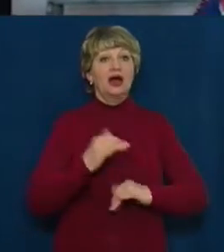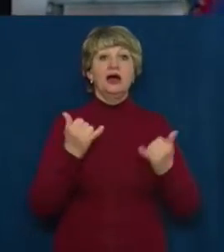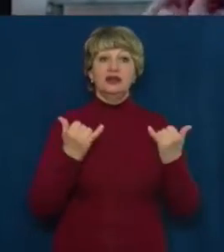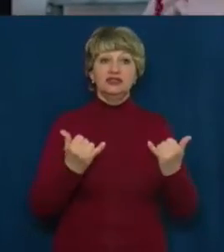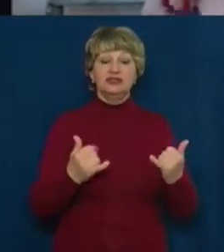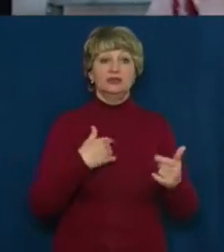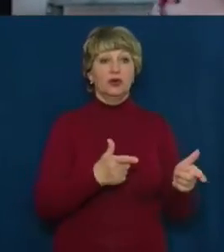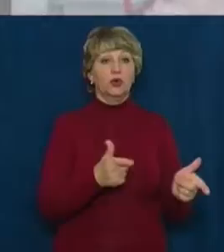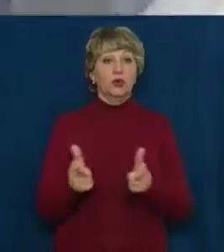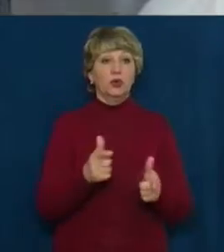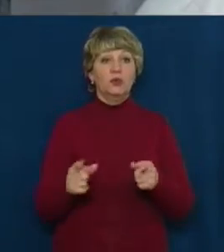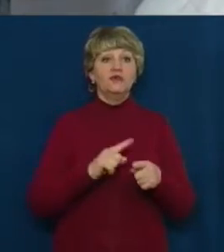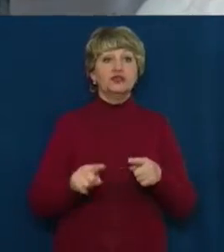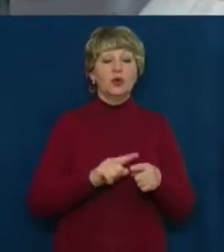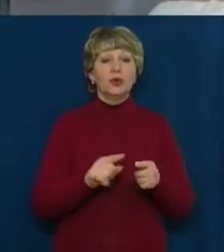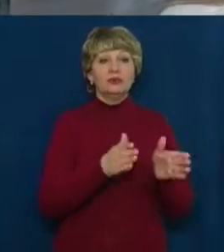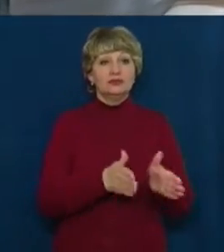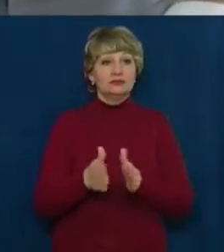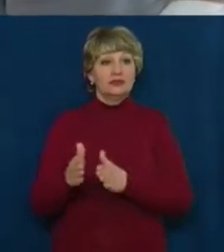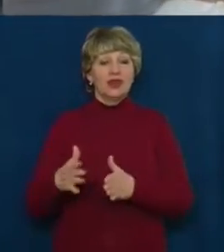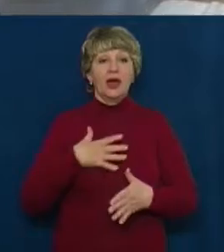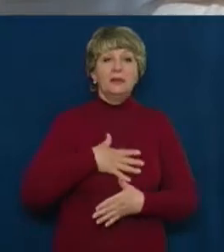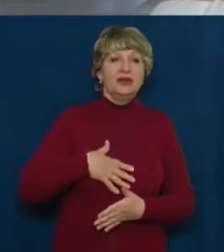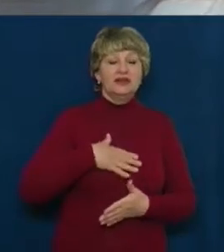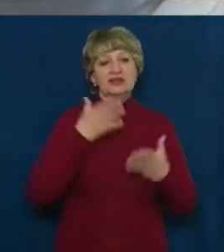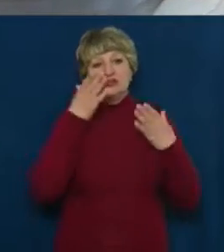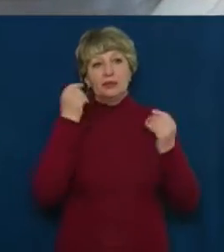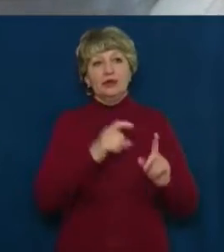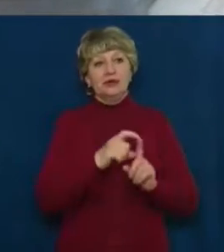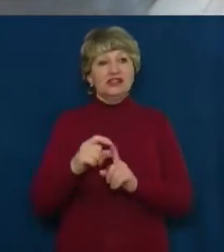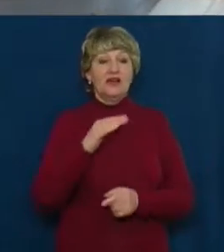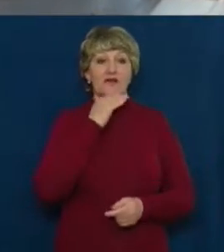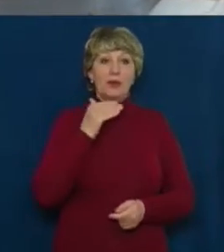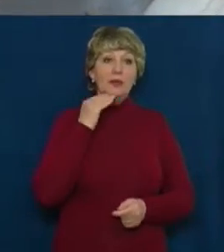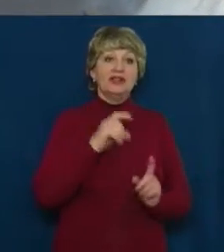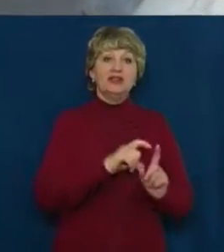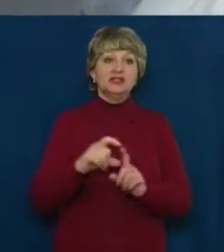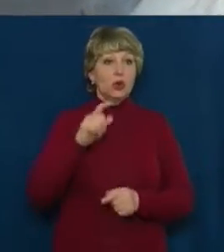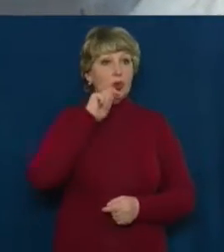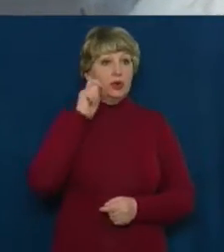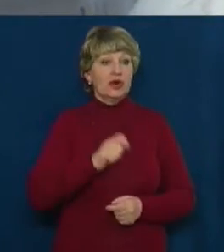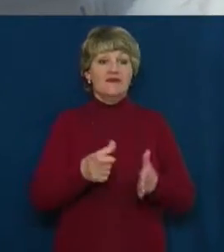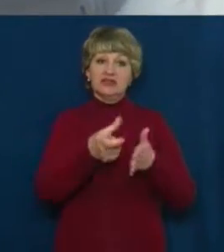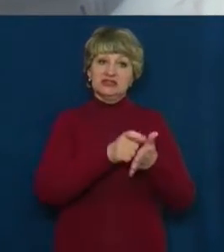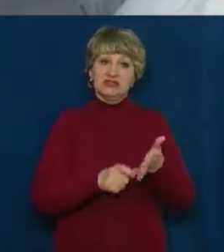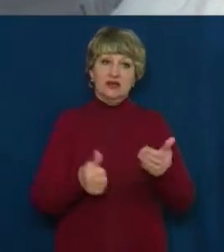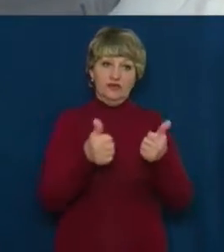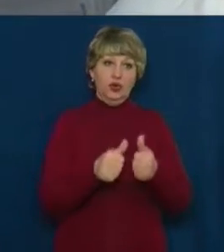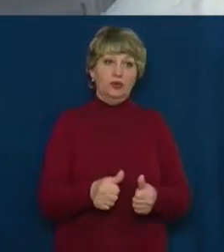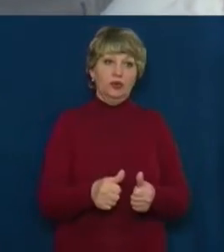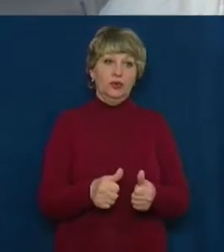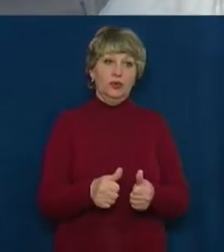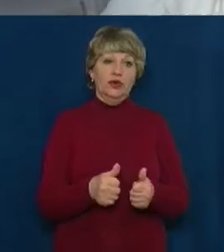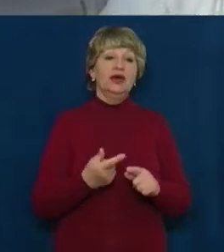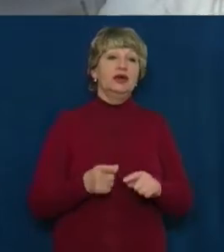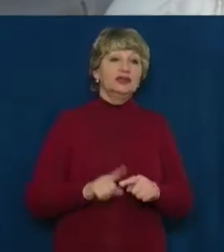готувалися в ускореному темпі. Переживання забути слова, тому що дуже багато слів українською віршованою формою. Тому